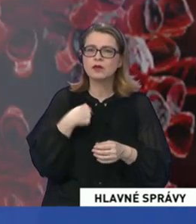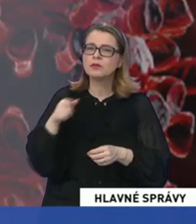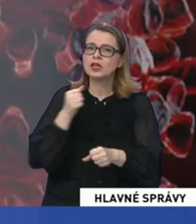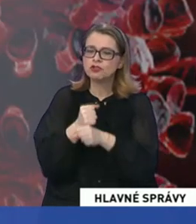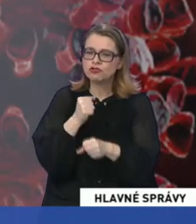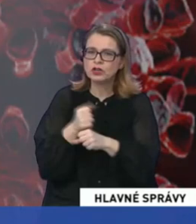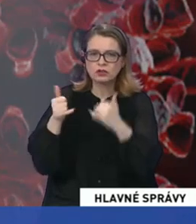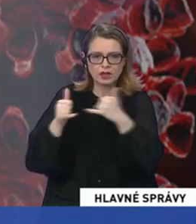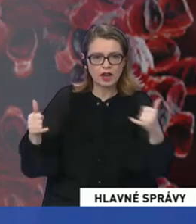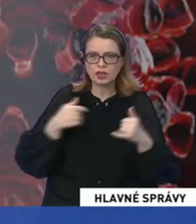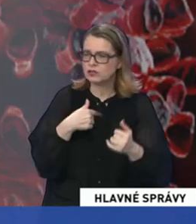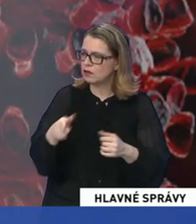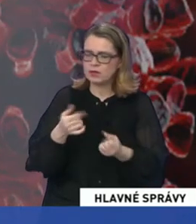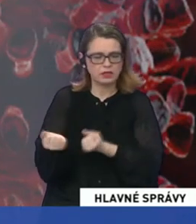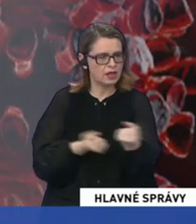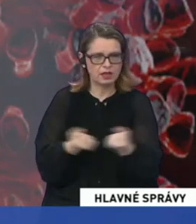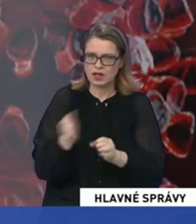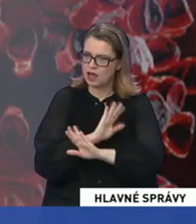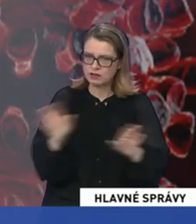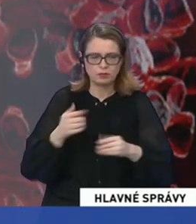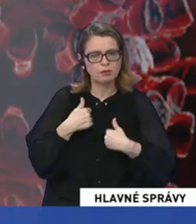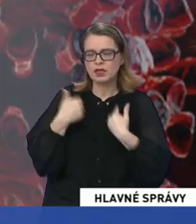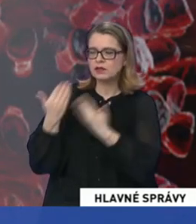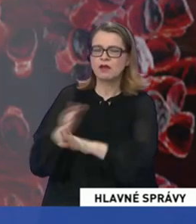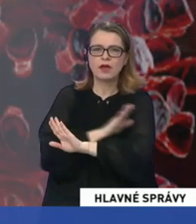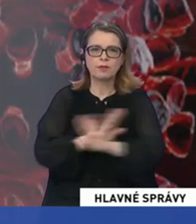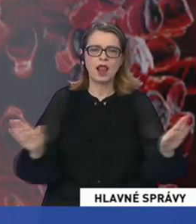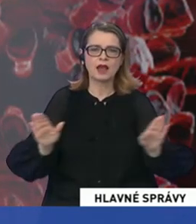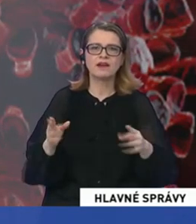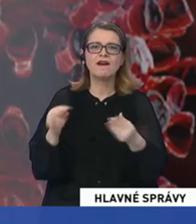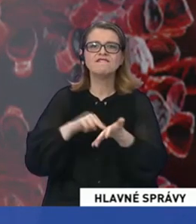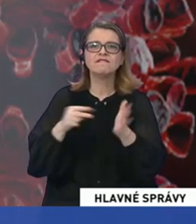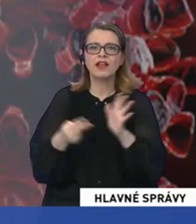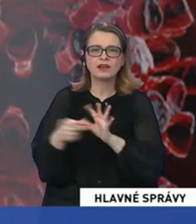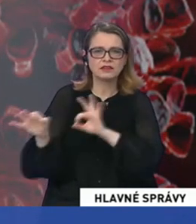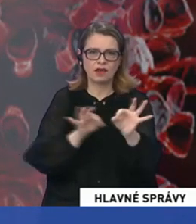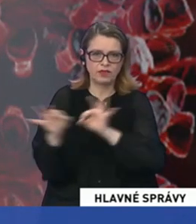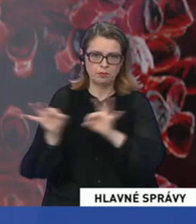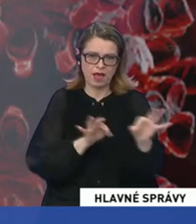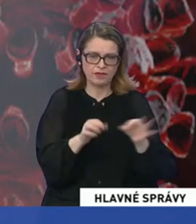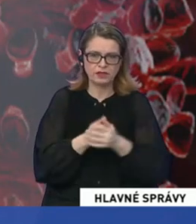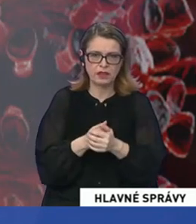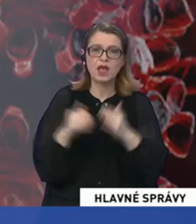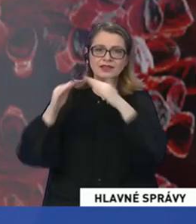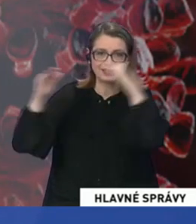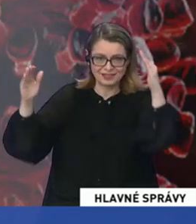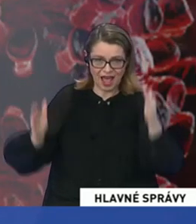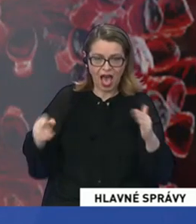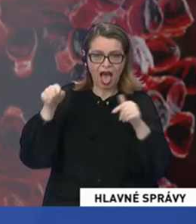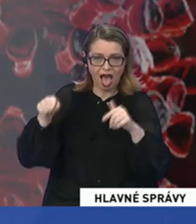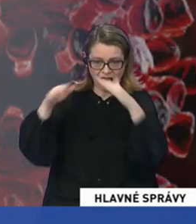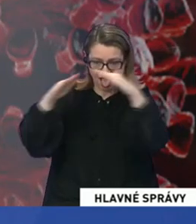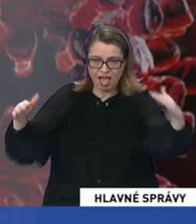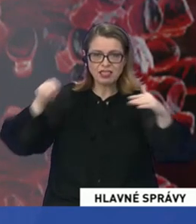prechodoch nejakým spôsobem nemanežujeme. Ako som už povedal, poskytujeme materiotechnické vybavenie a pokiaľ nemi známe, tak ten stán slúži pri